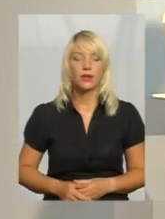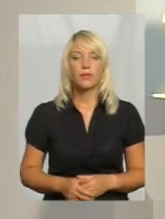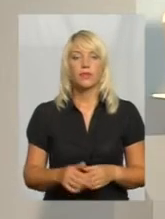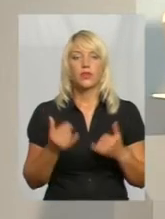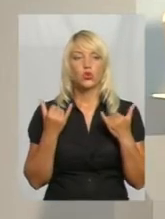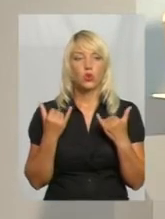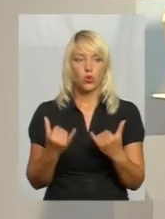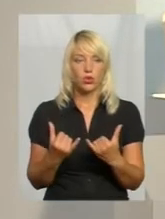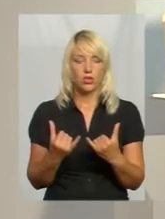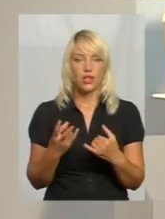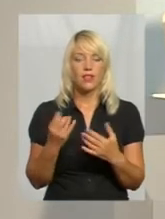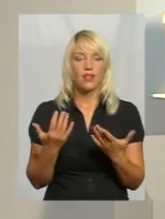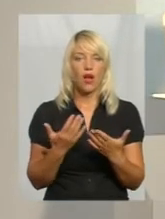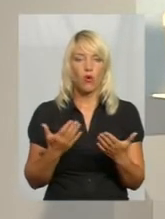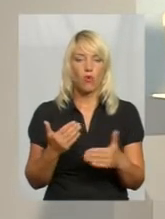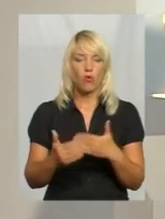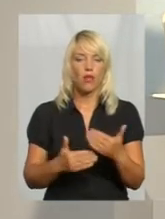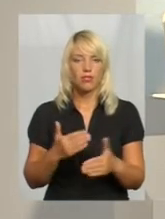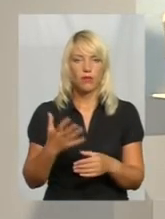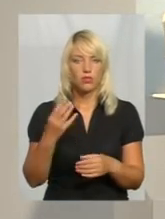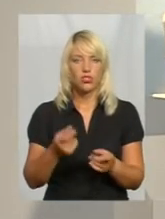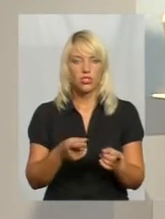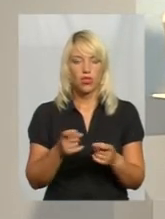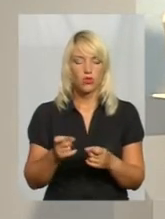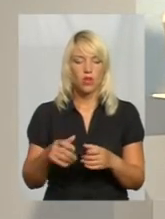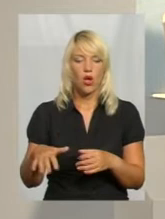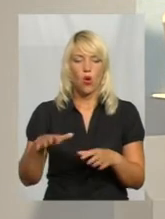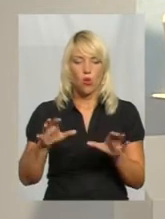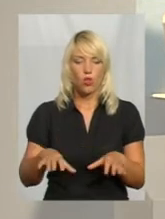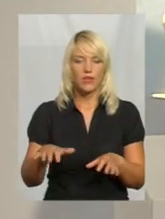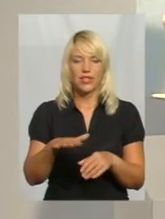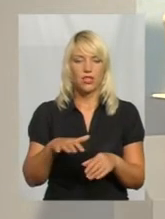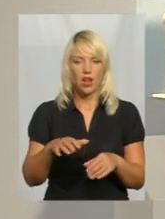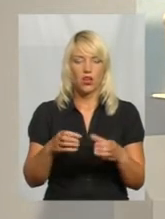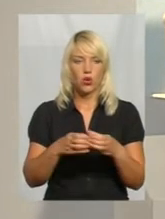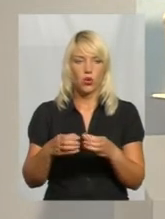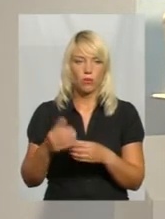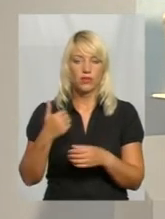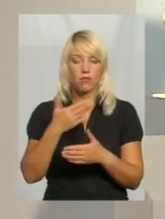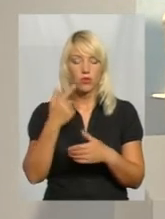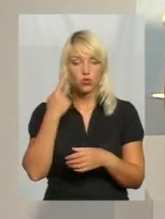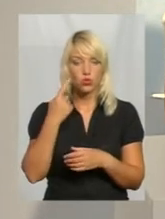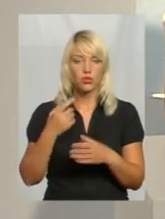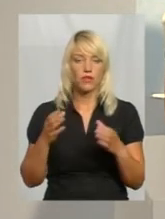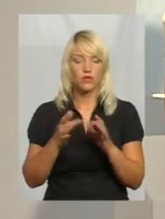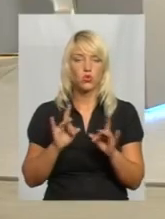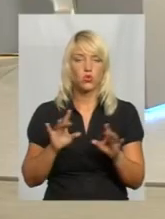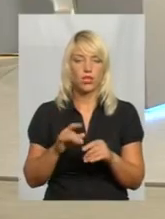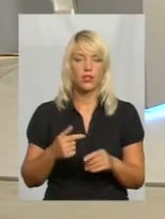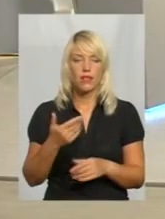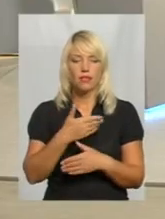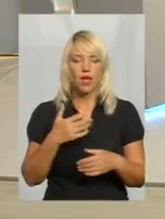на якому етапі ще залучається голови територіальних громад? От ми чули в сюжеті, що... Нам основне було це,